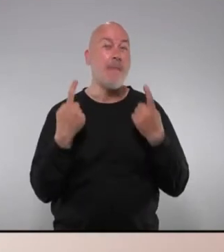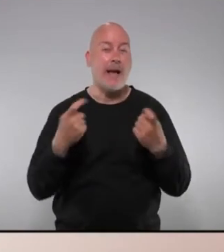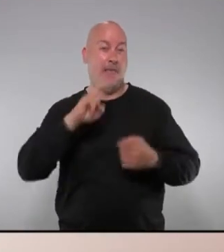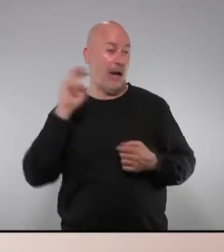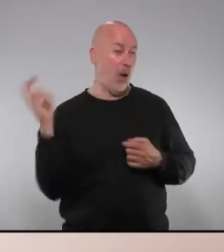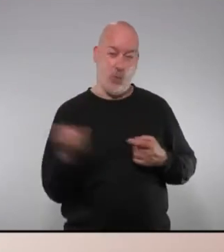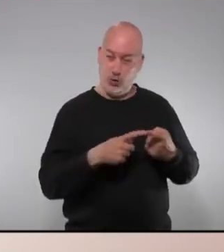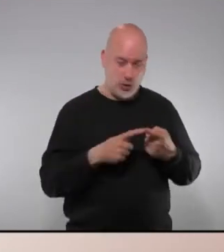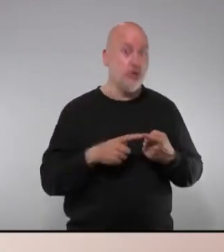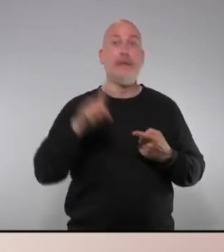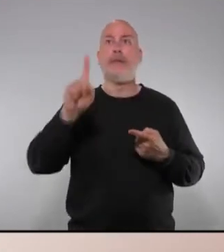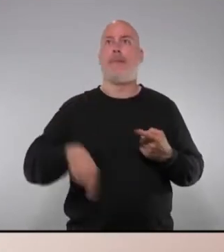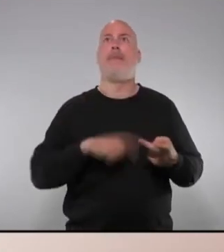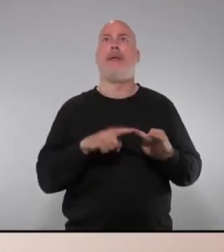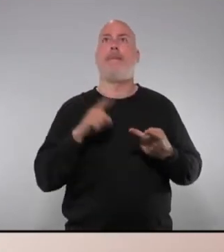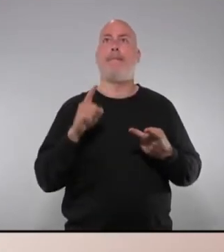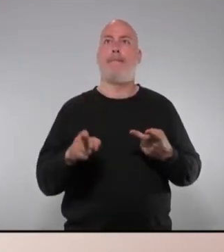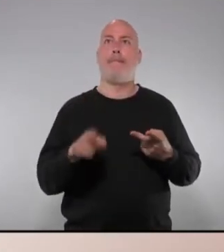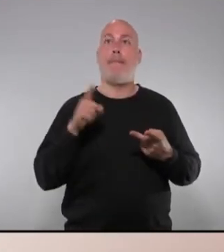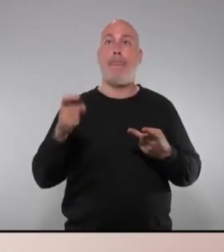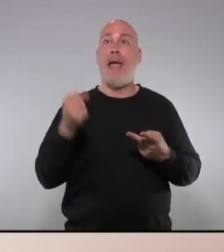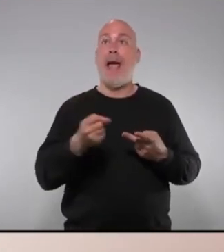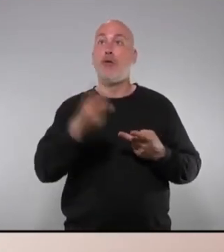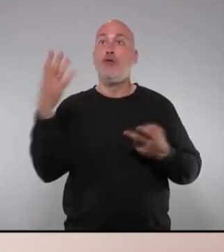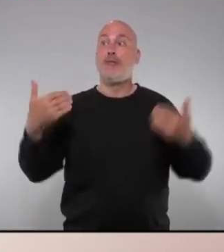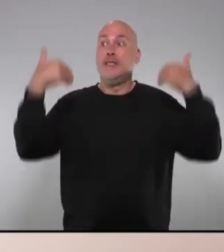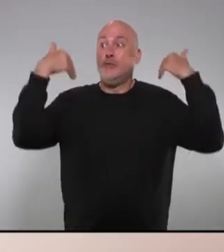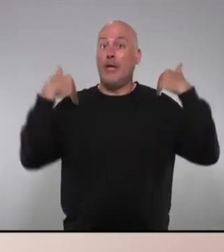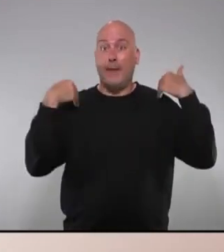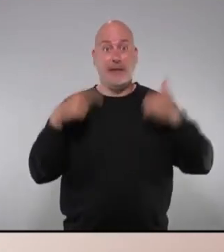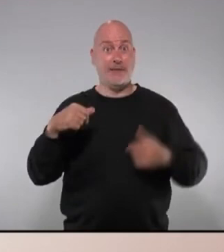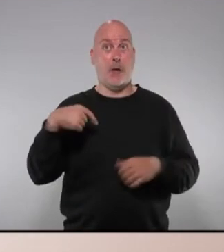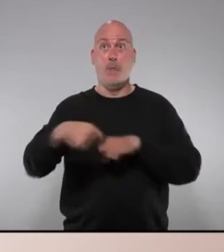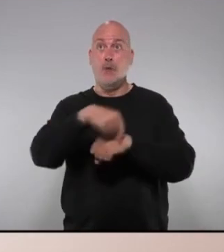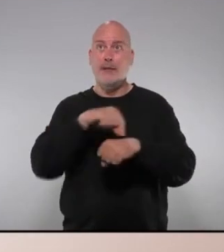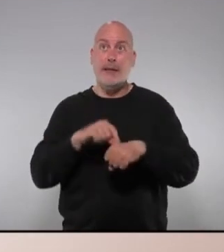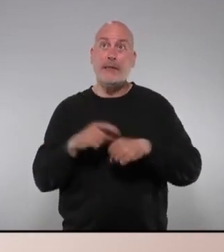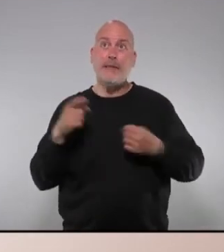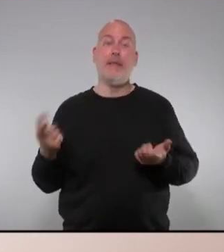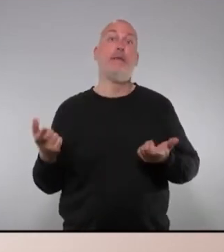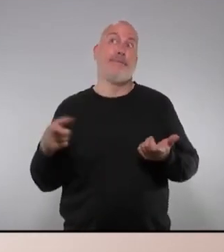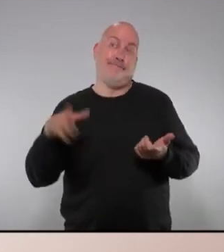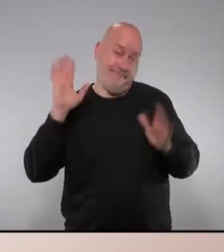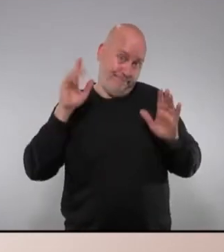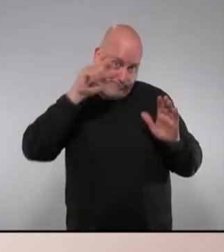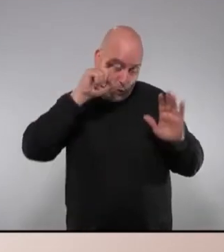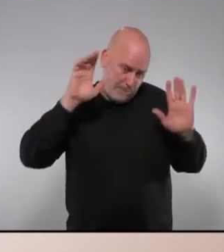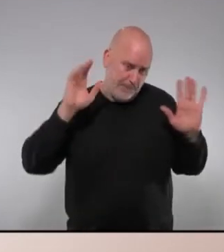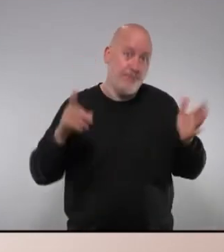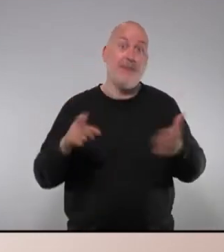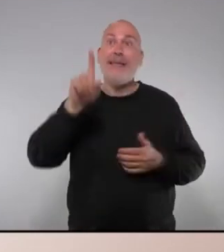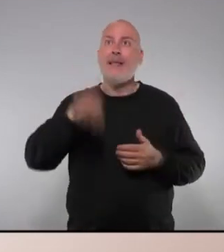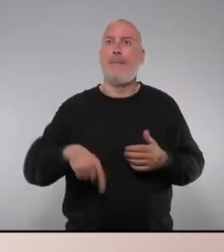si sumava el creixent amateurisme de determinats responsables polítics per anomenar-los d'alguna manera i la necessitat de mantenir